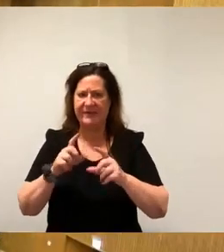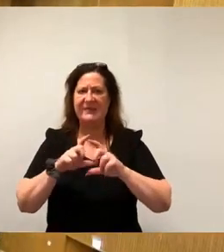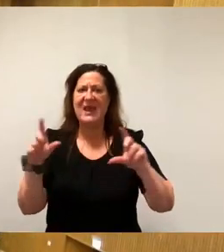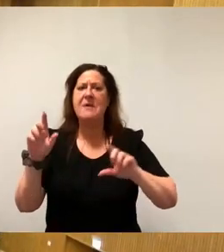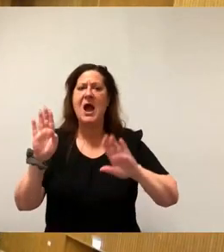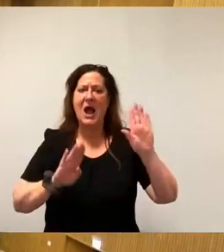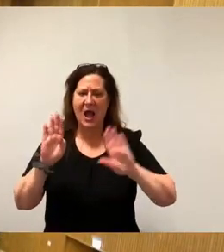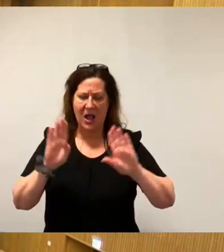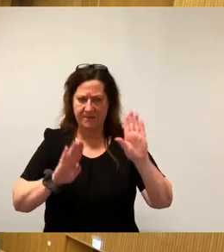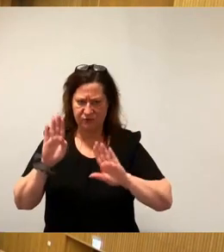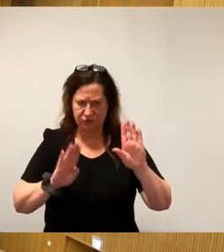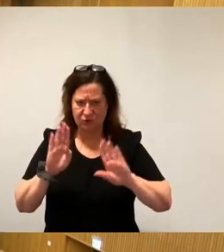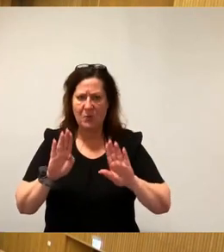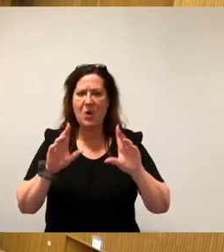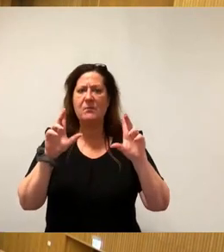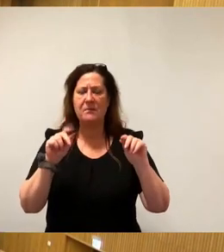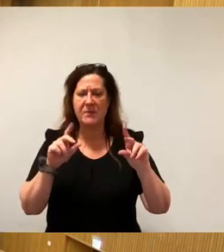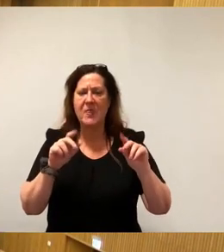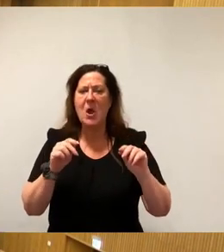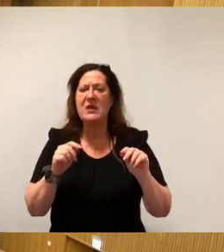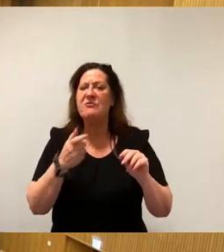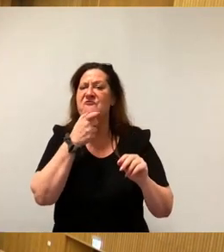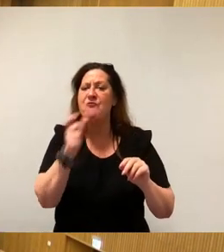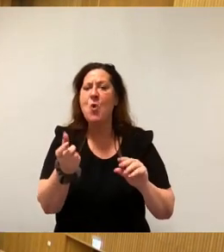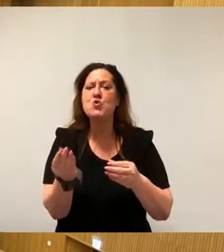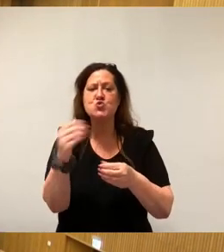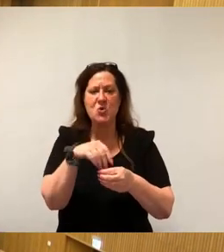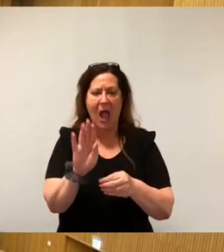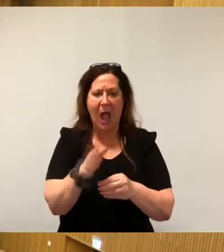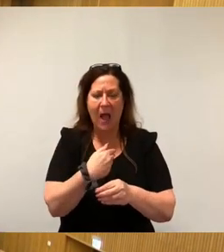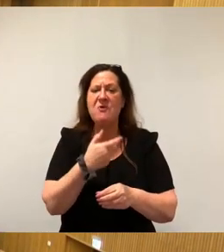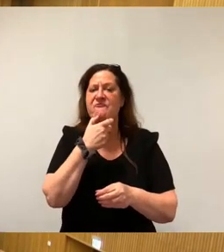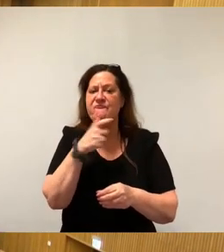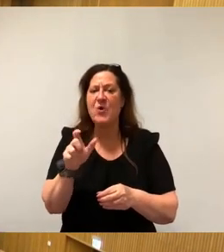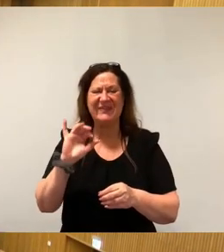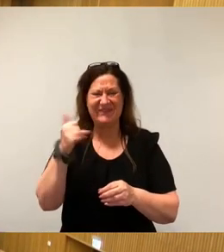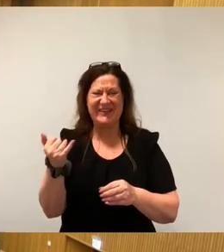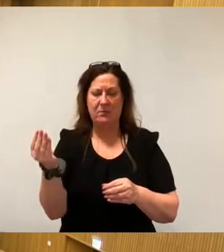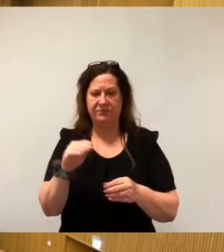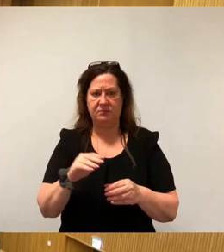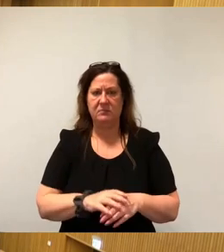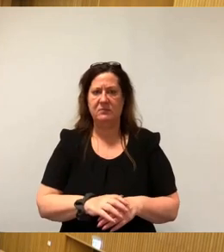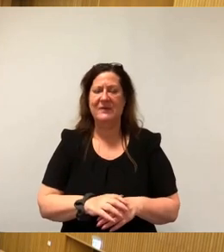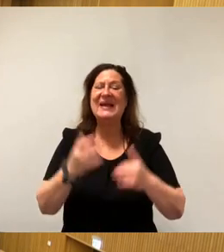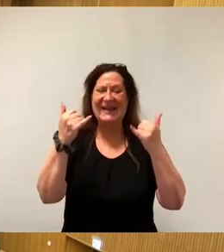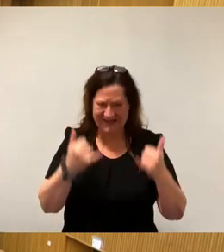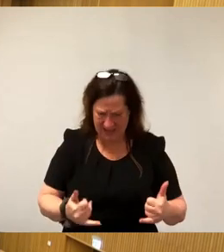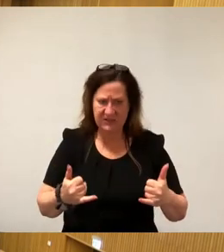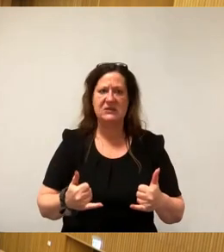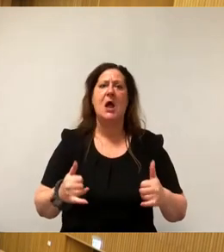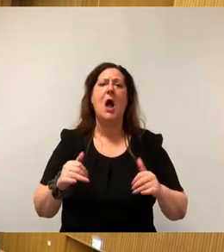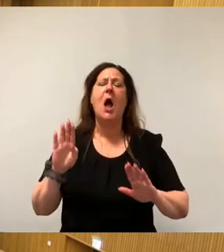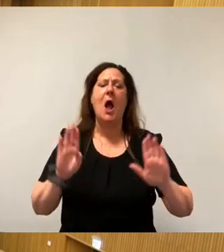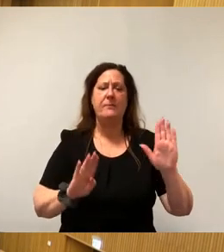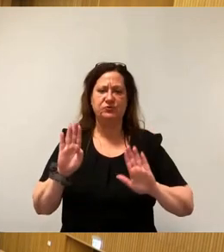der Staat zusätzlich dann wieder steht. Wir kommen jetzt tatsächlich dann zur Abstimmung. Wer